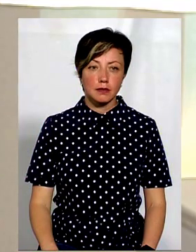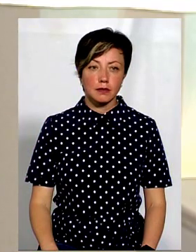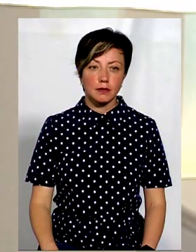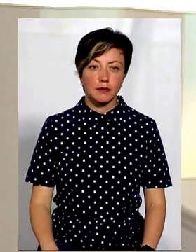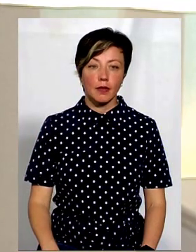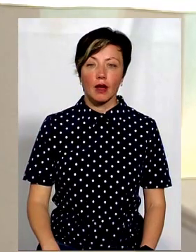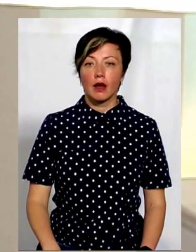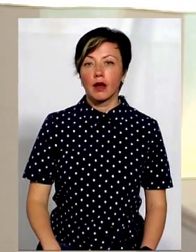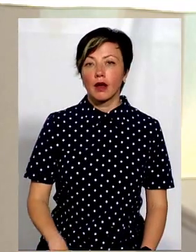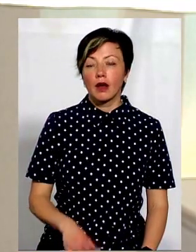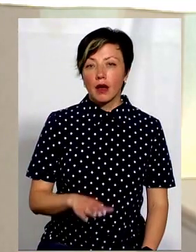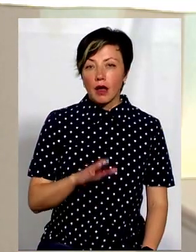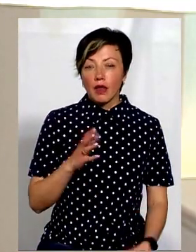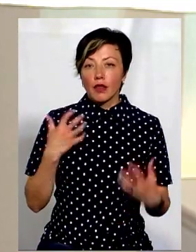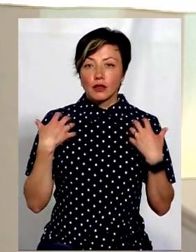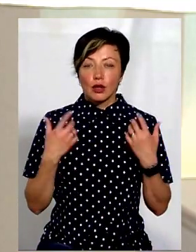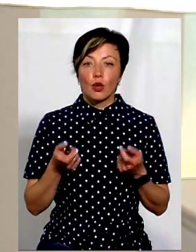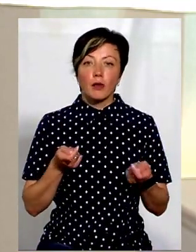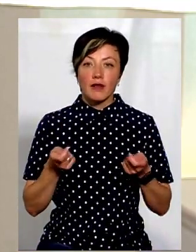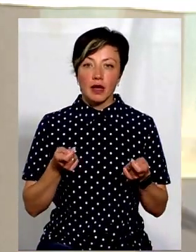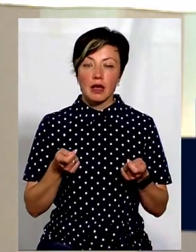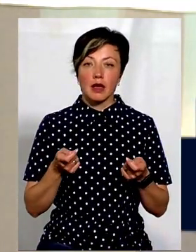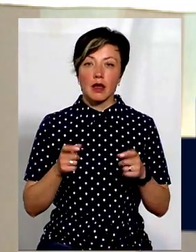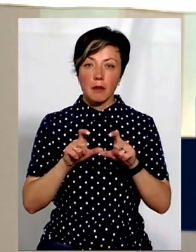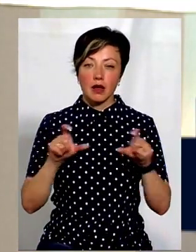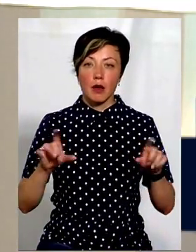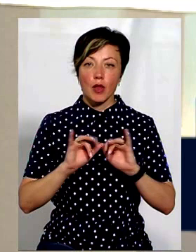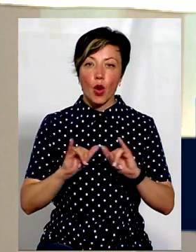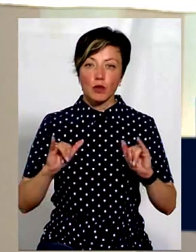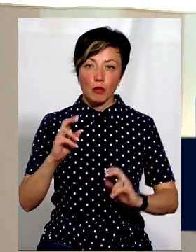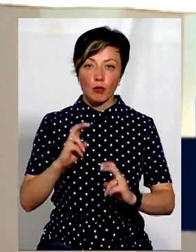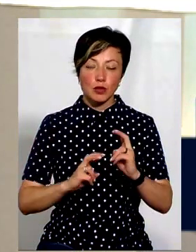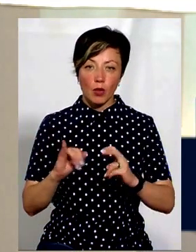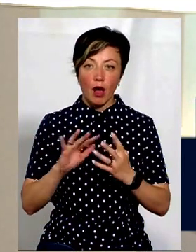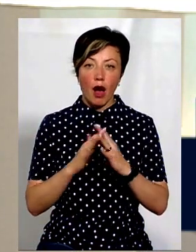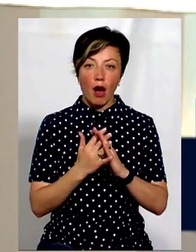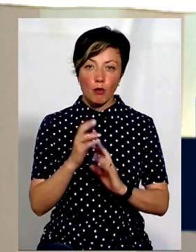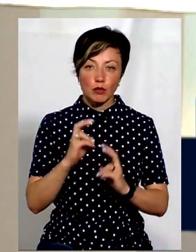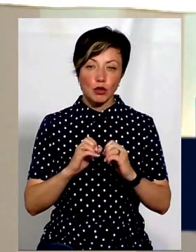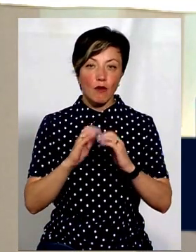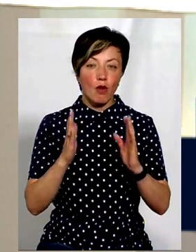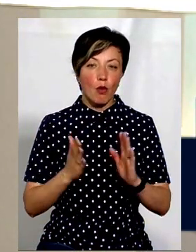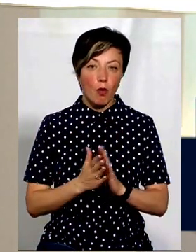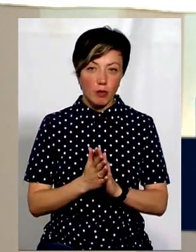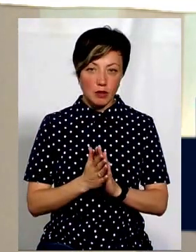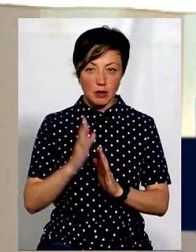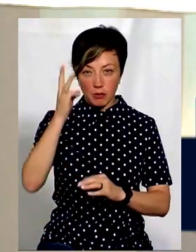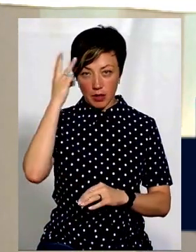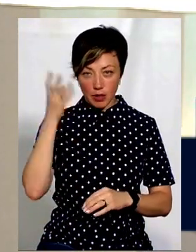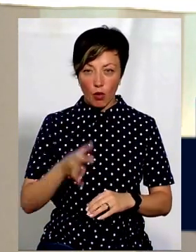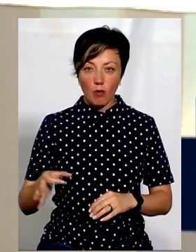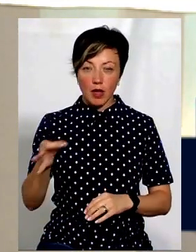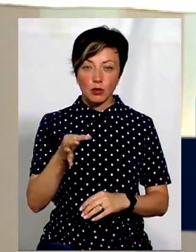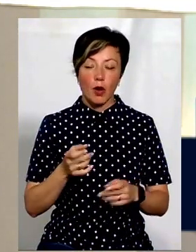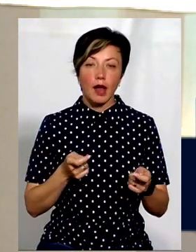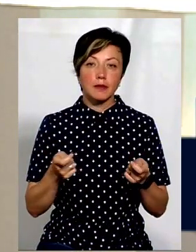Вадим Конончук, начальник управління Департаменту розвитку промисловості та агропромислового комплексу Хмельницької